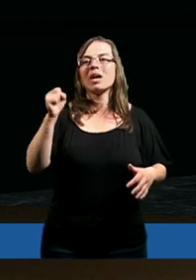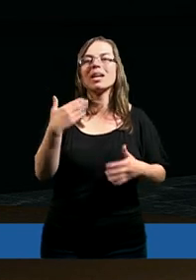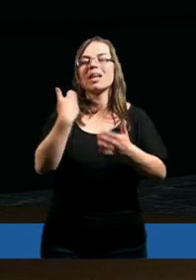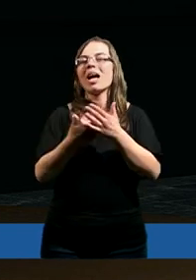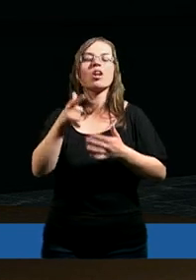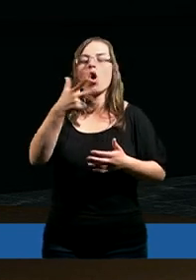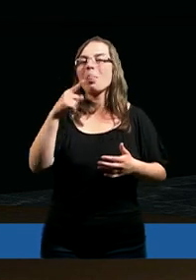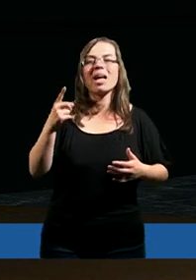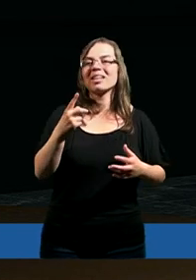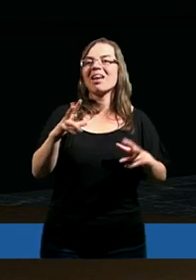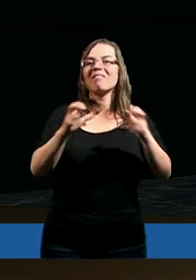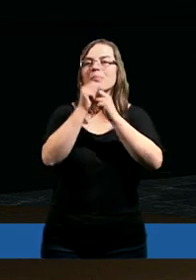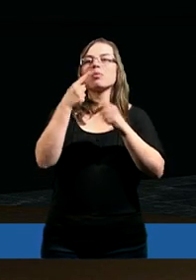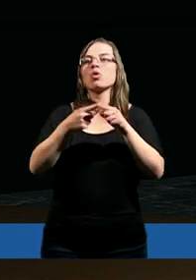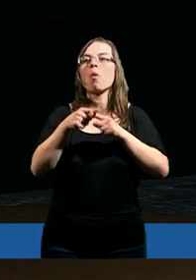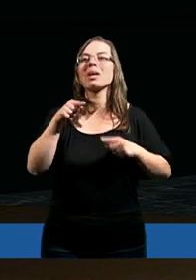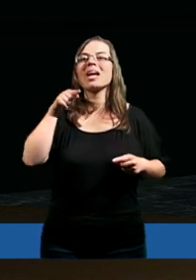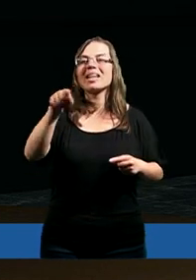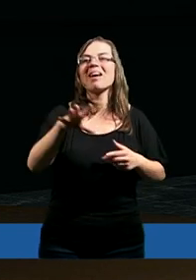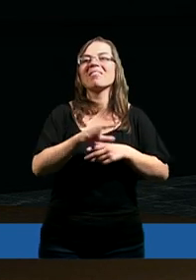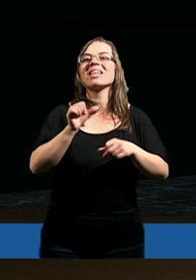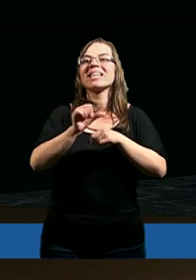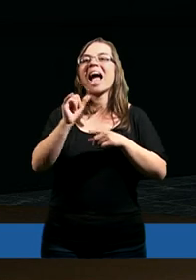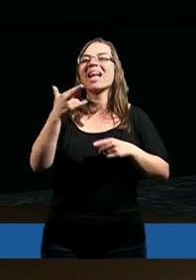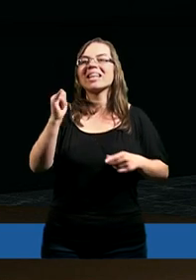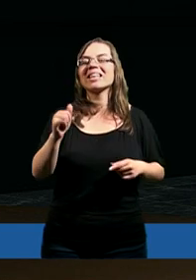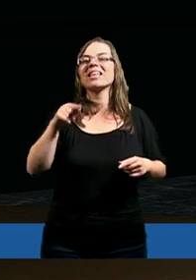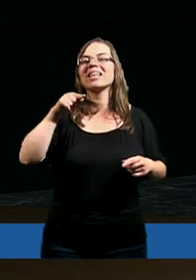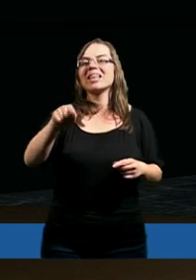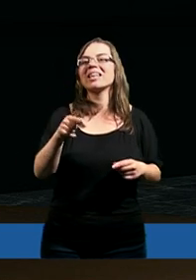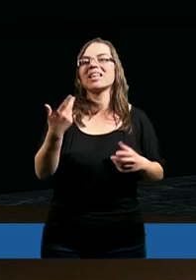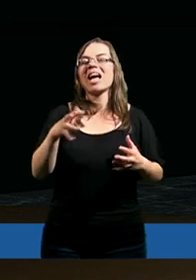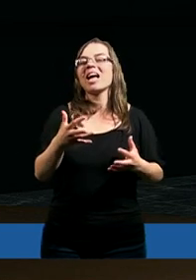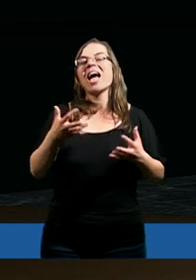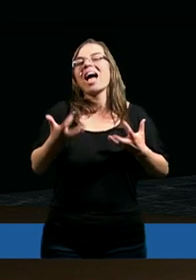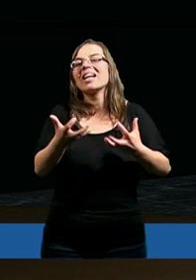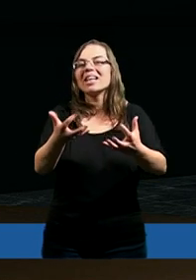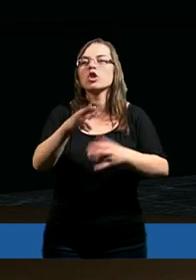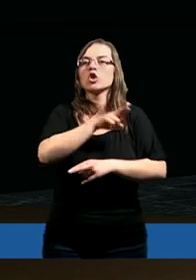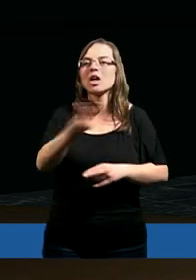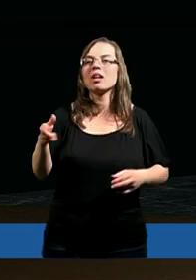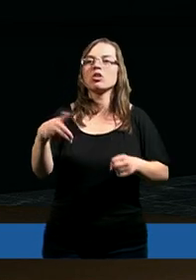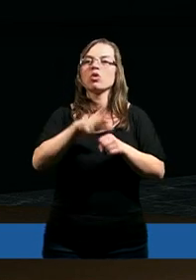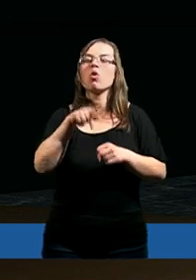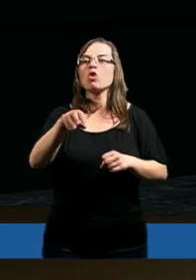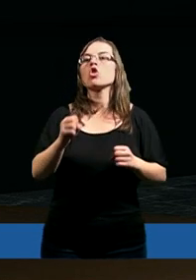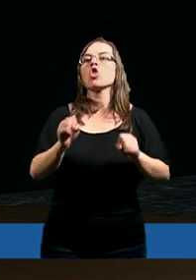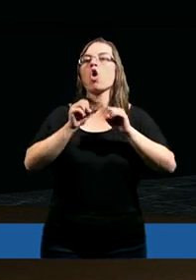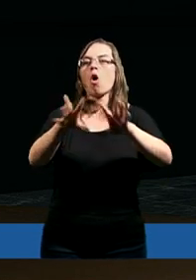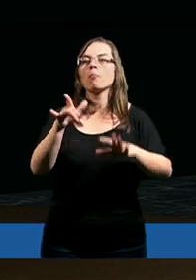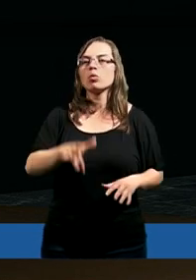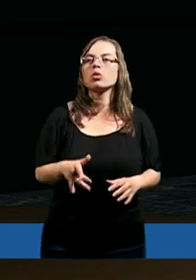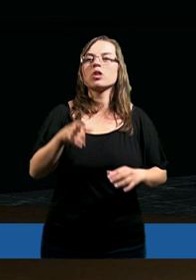dlatego, dlatego, one nie wymyśliły dopiero tam w jaskini, no tych niecnych rzeczy, których tam się